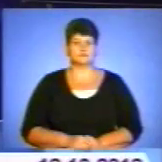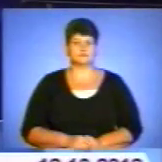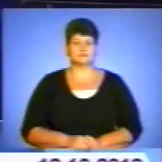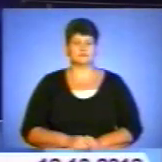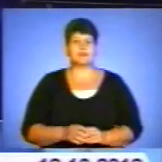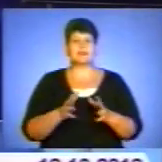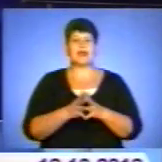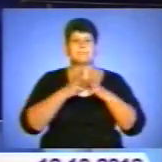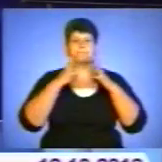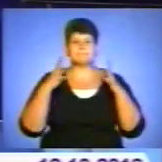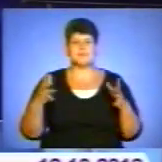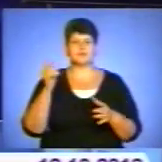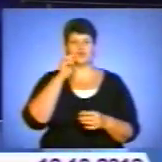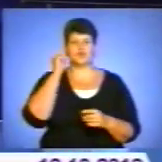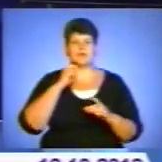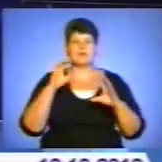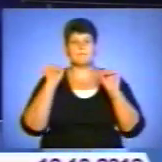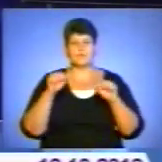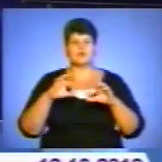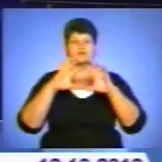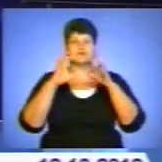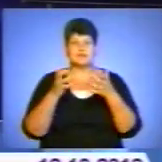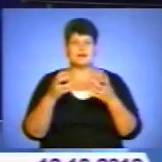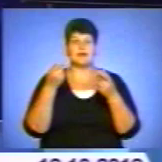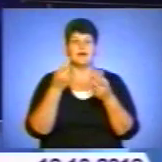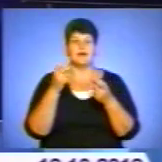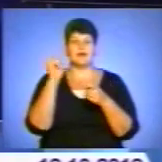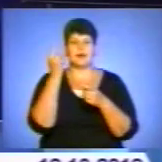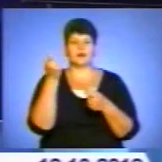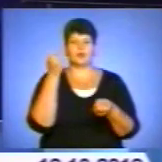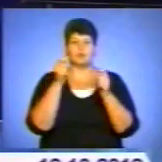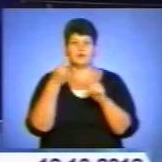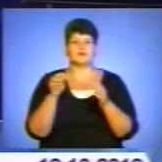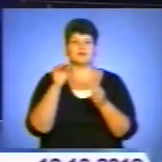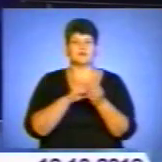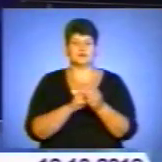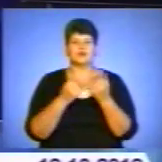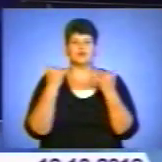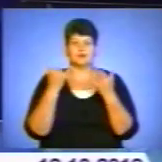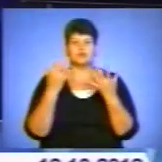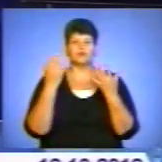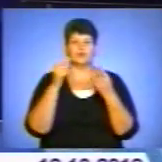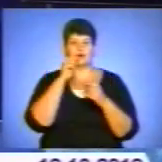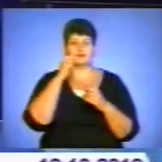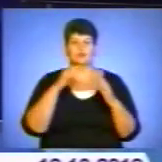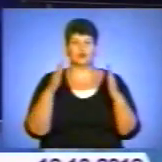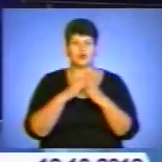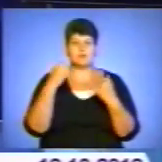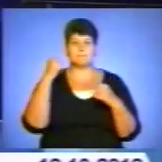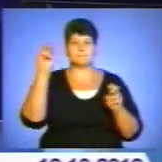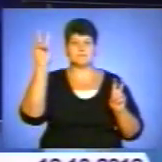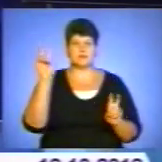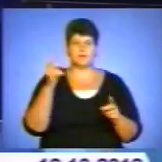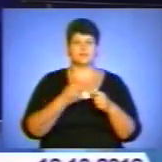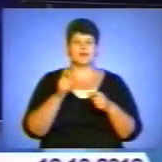Найбільшу в Україні і, можливо, і у світі ляльку-мотанку встановили сьогодні в Українському домі перемога. Це витвір тернопільської майстрині